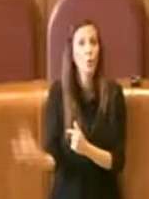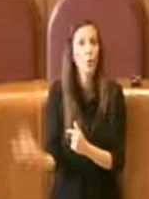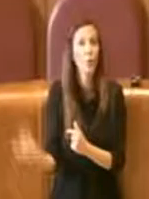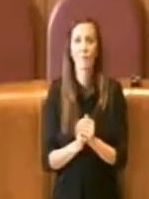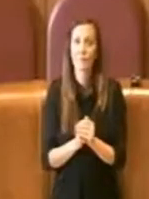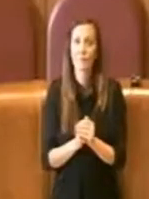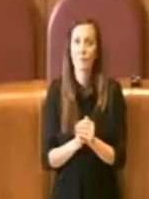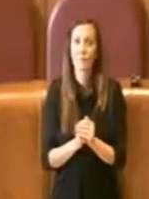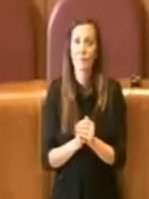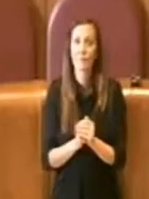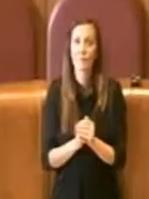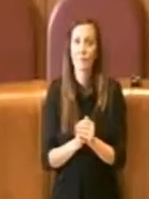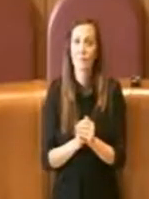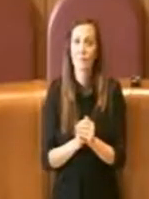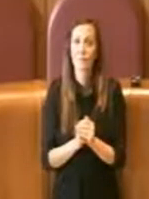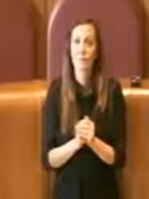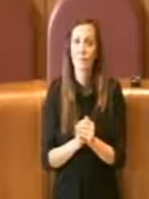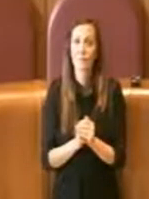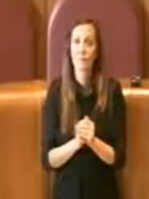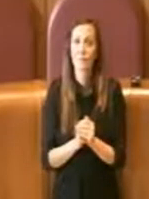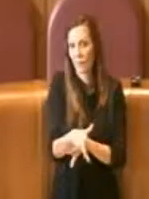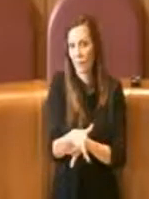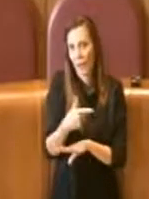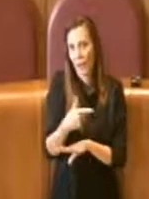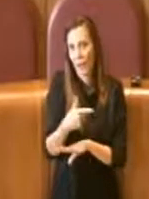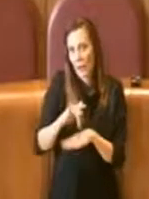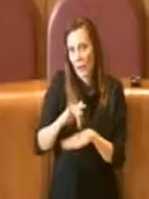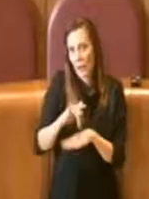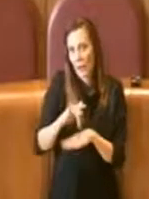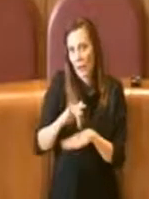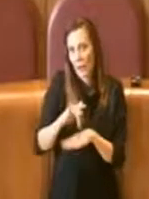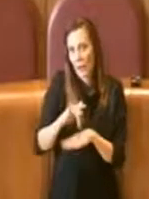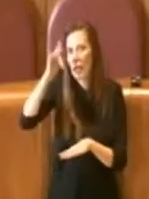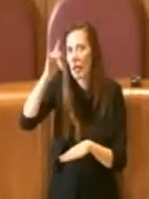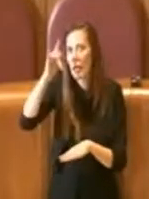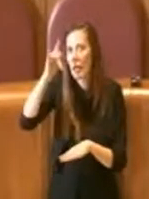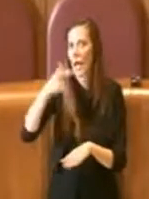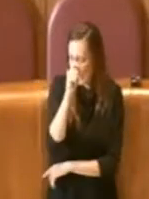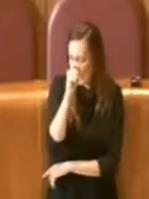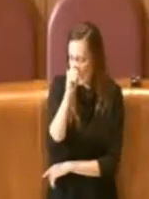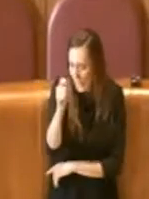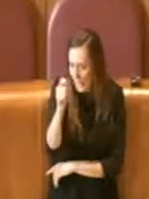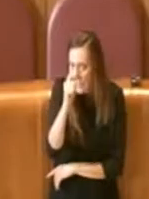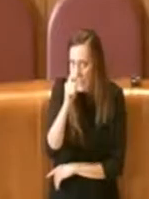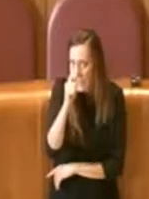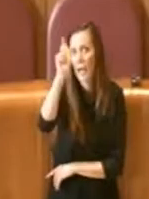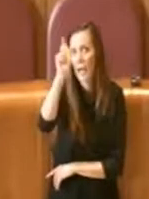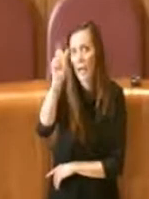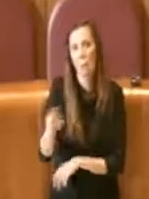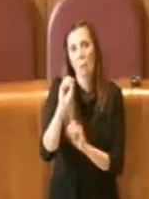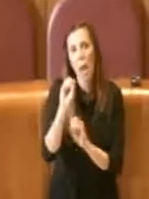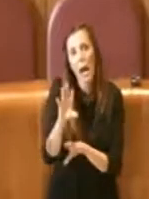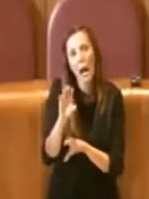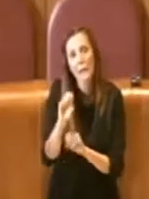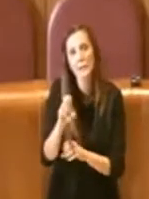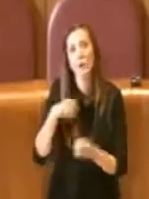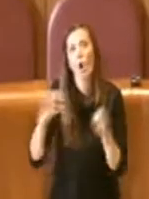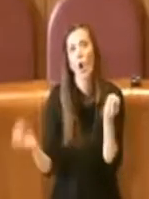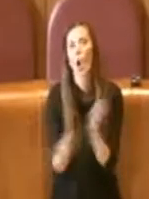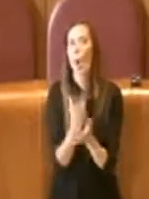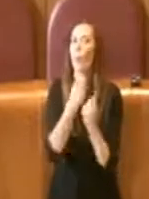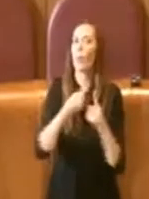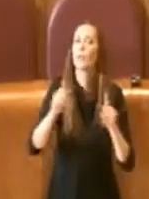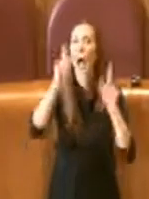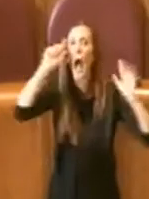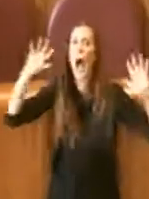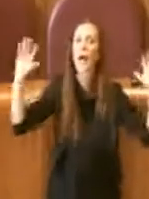Facciamo questo intervento davvero in punta di piedi, con assoluto rispetto del grande maestro, compositore ed artista indiscusso